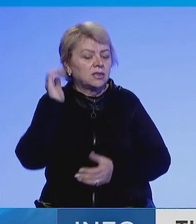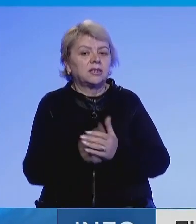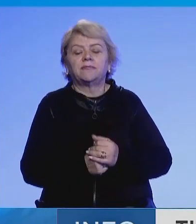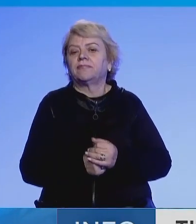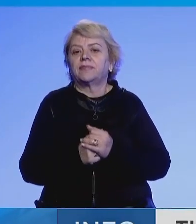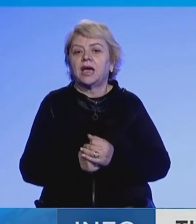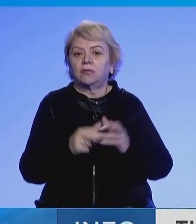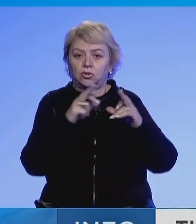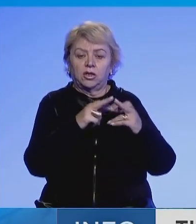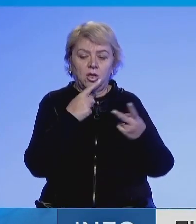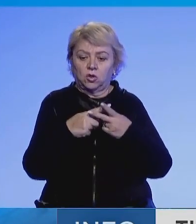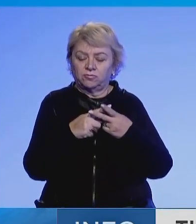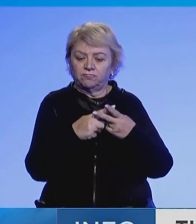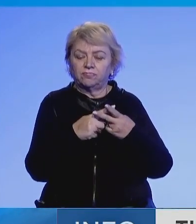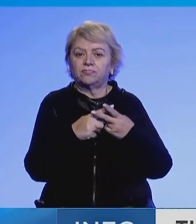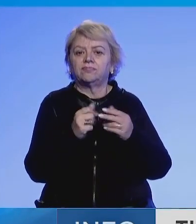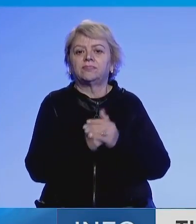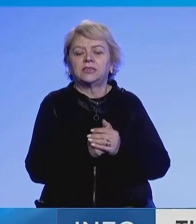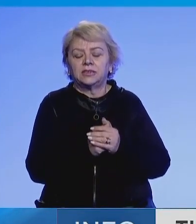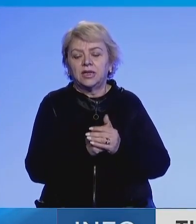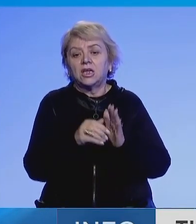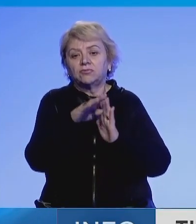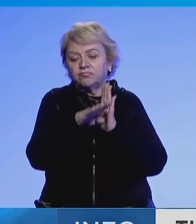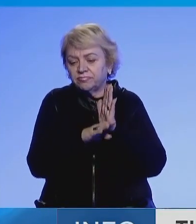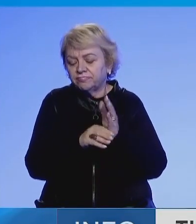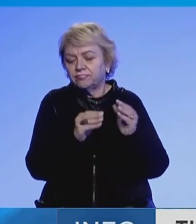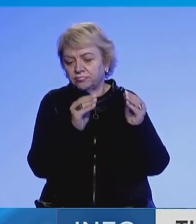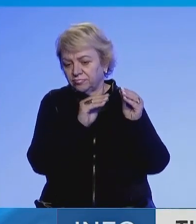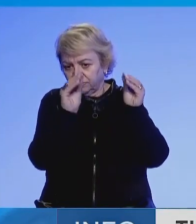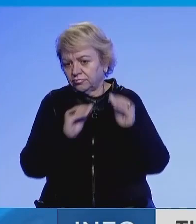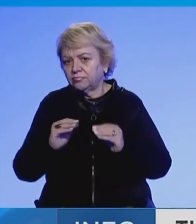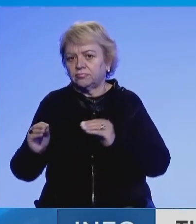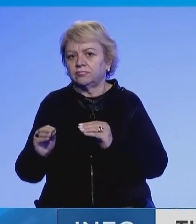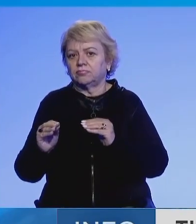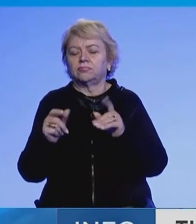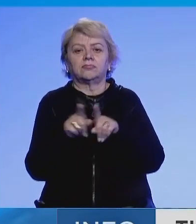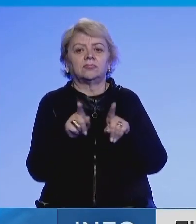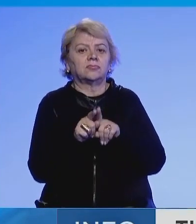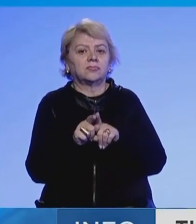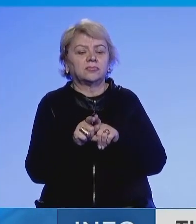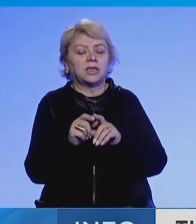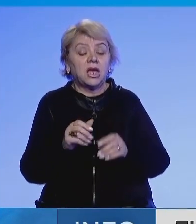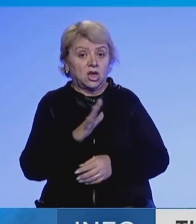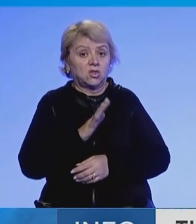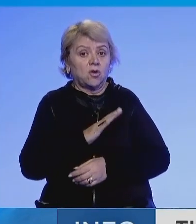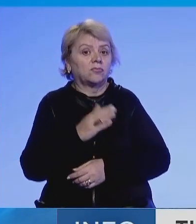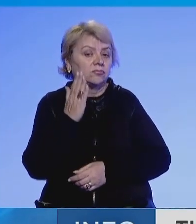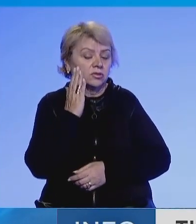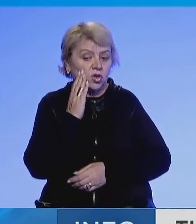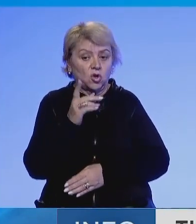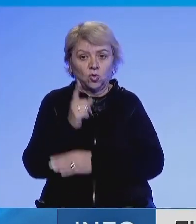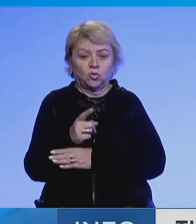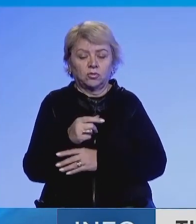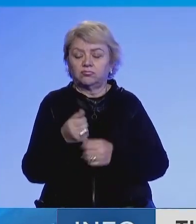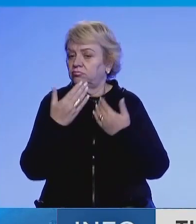disave prime që janë koordinuar me shtëpine barë, derisa në fund ta se nëse rezikot në bështetja e shëbaz, kurti do të detyro të